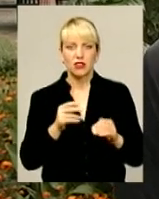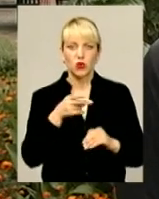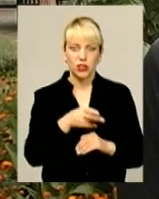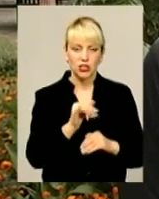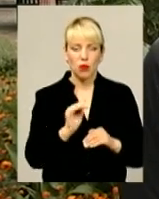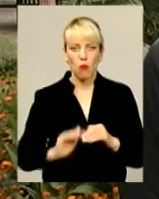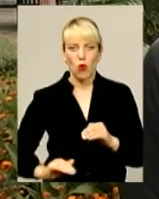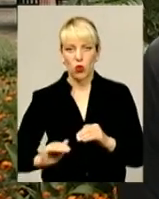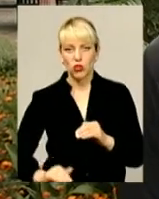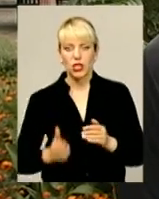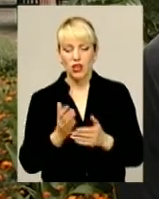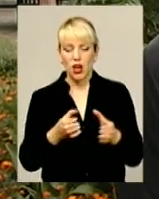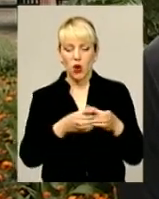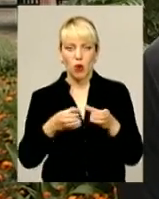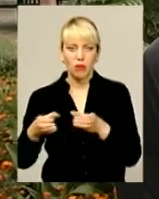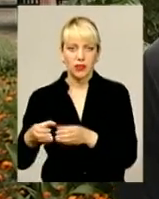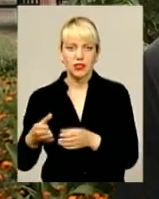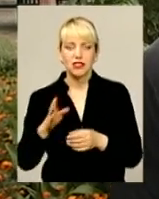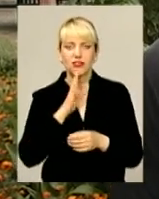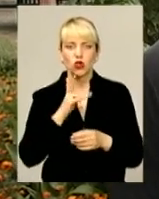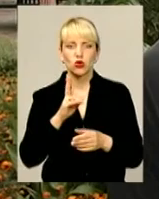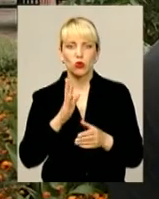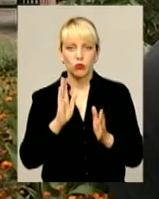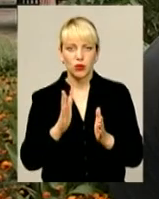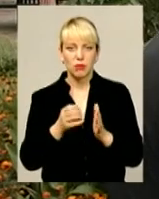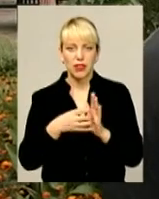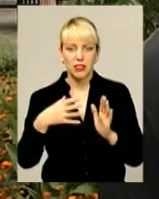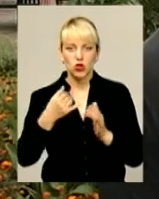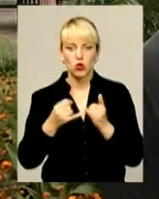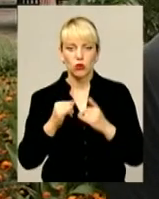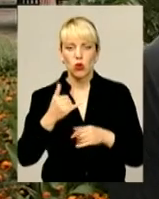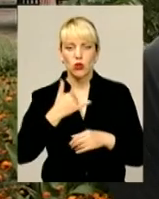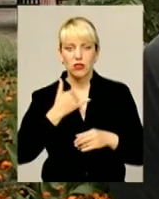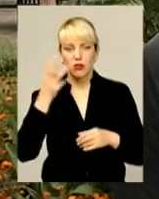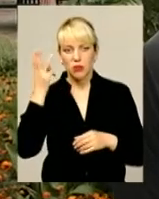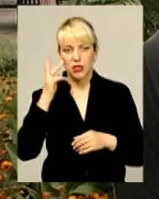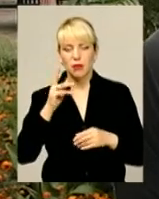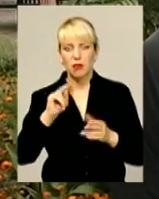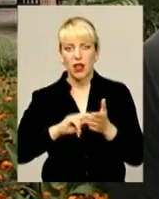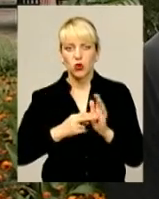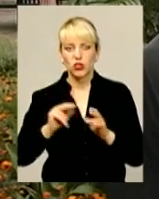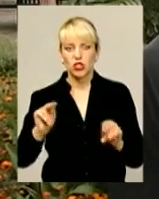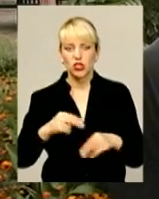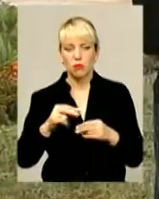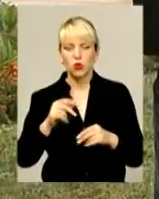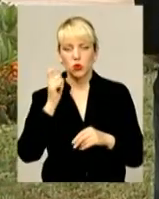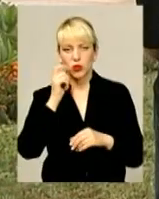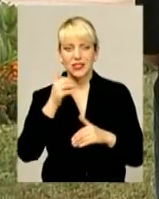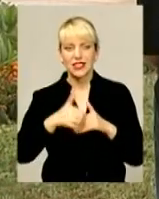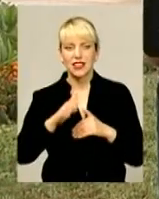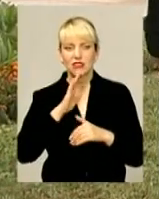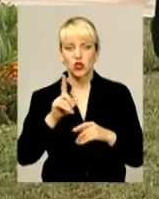команда такого віку дівоча, яка буде 15 жовтня, теж у нас в Хмельницькому планується, чемпіонат України серед дівчат.